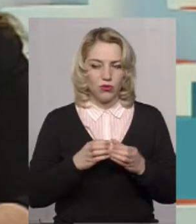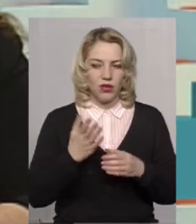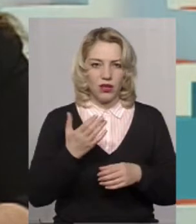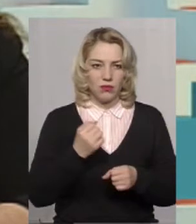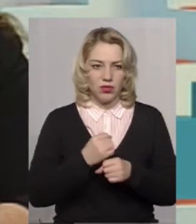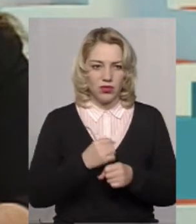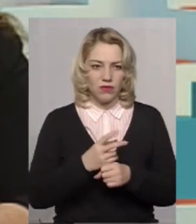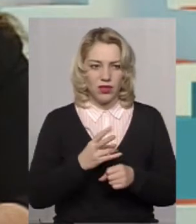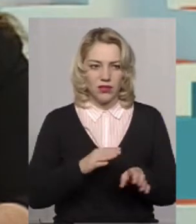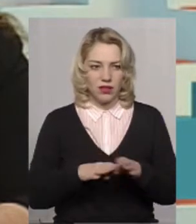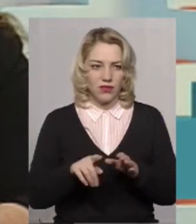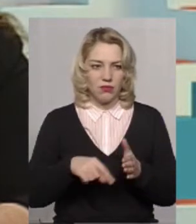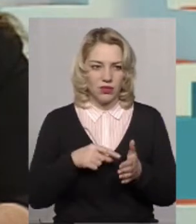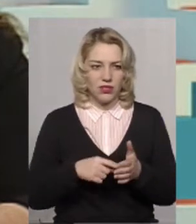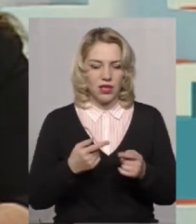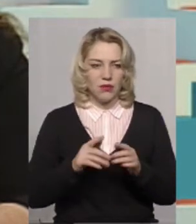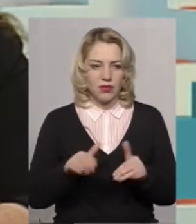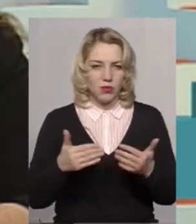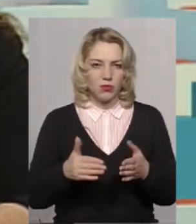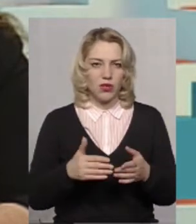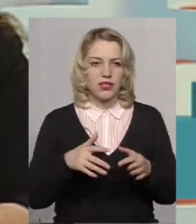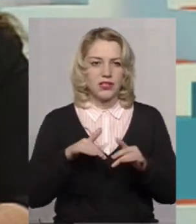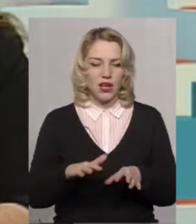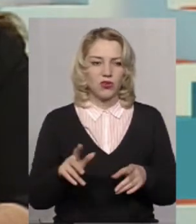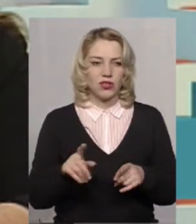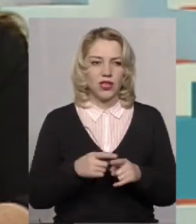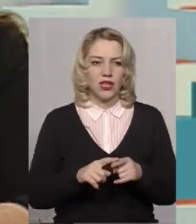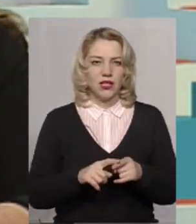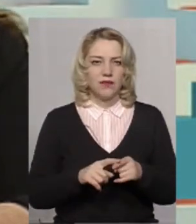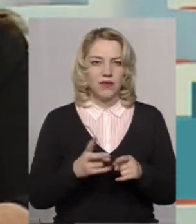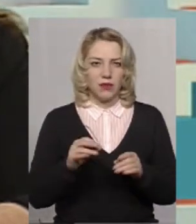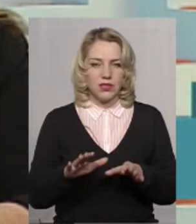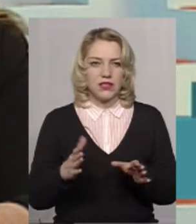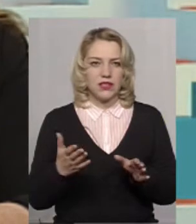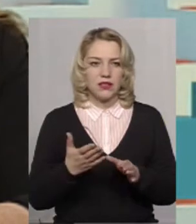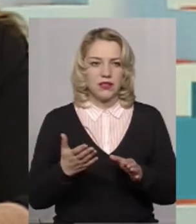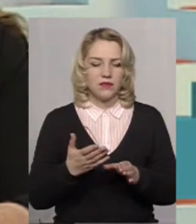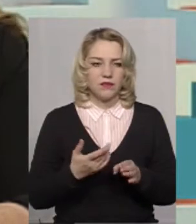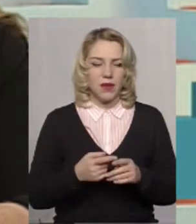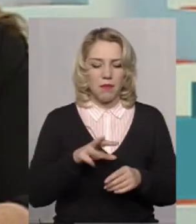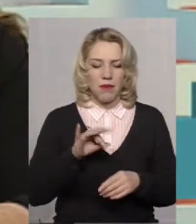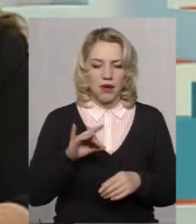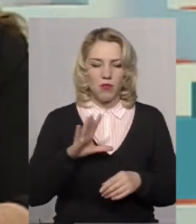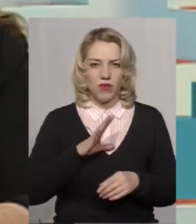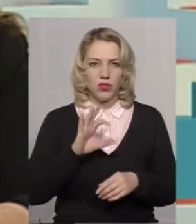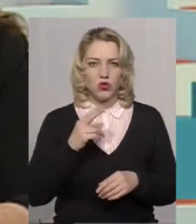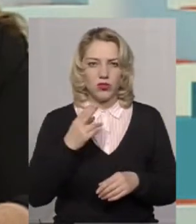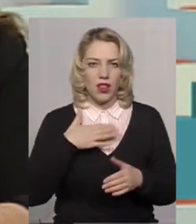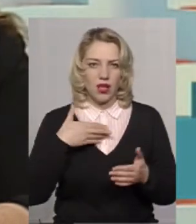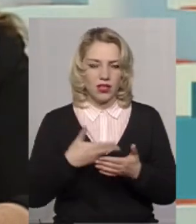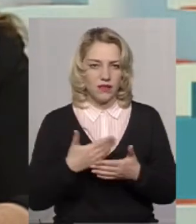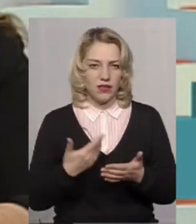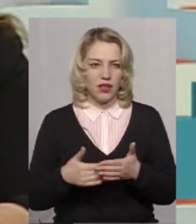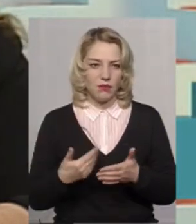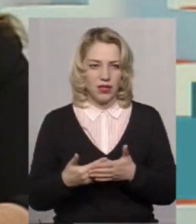рівні міста, тобто вони запропонували заходи, які можна впровадити на рівні місця, це те, що мер повинен бути соціально активним,